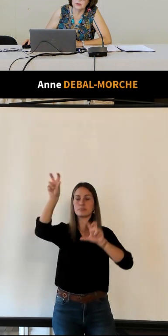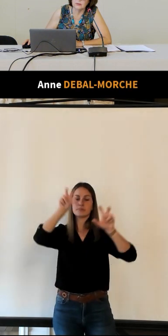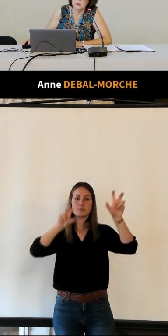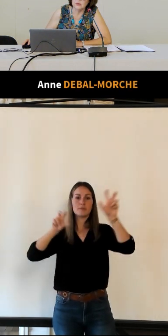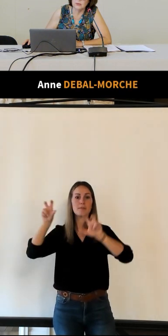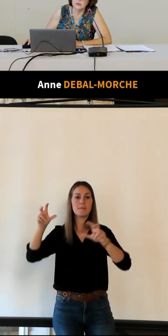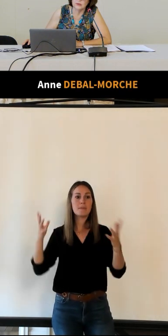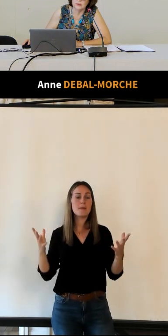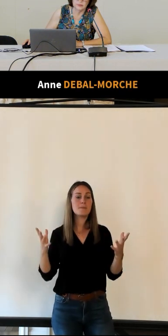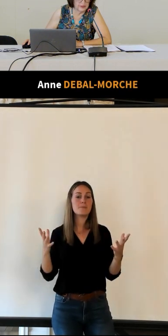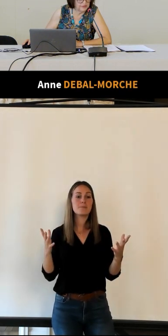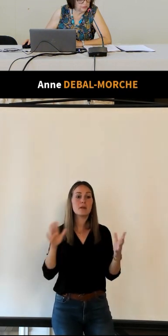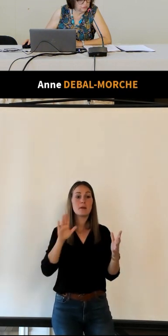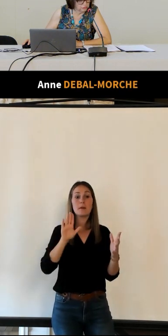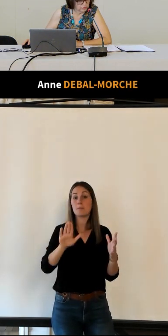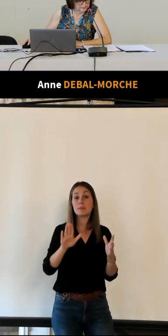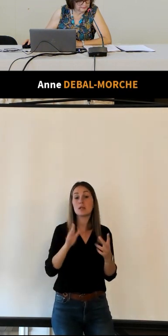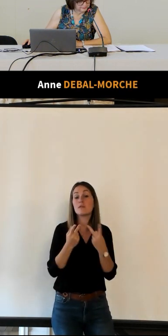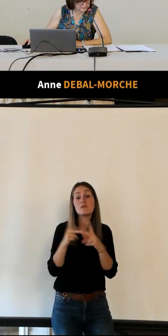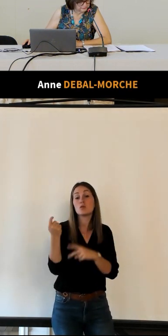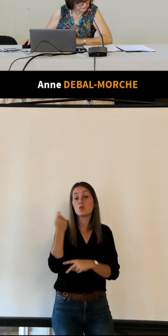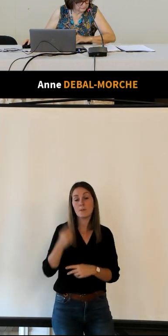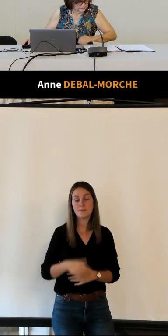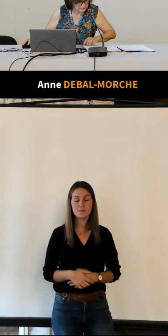monuments de la ville de Tours